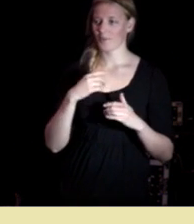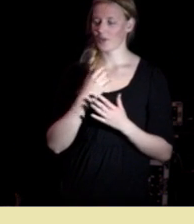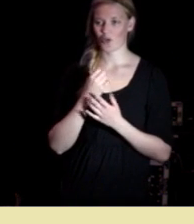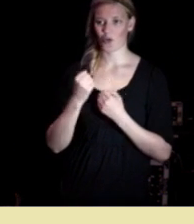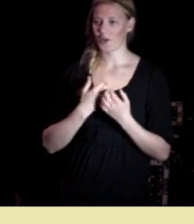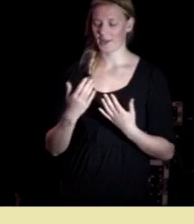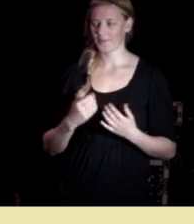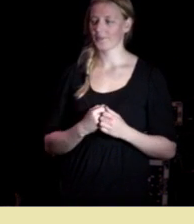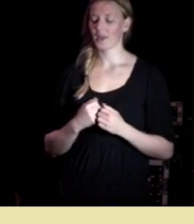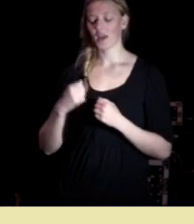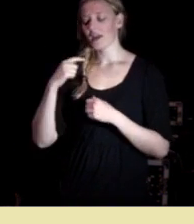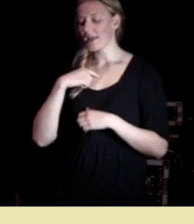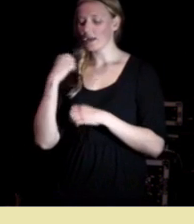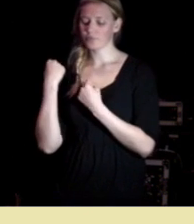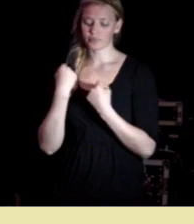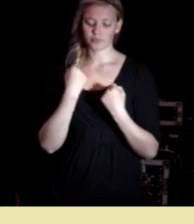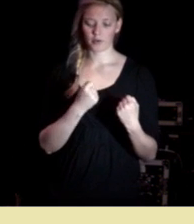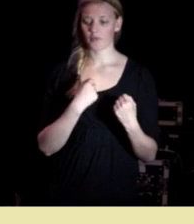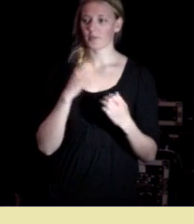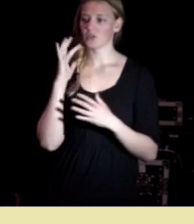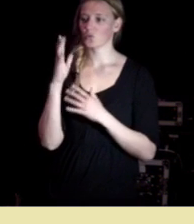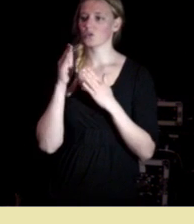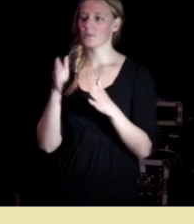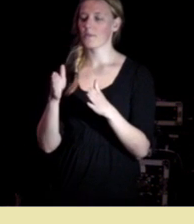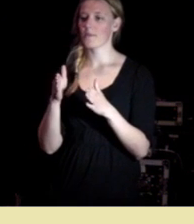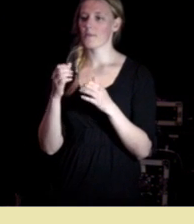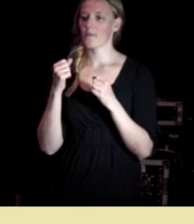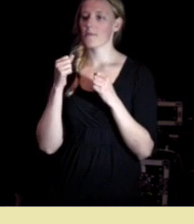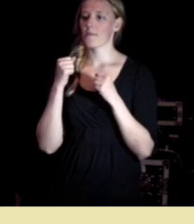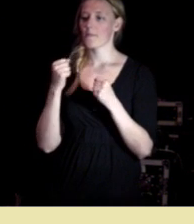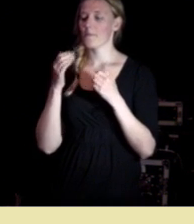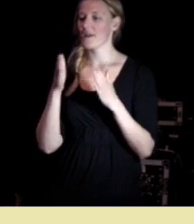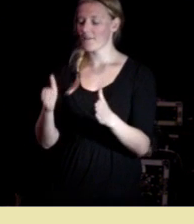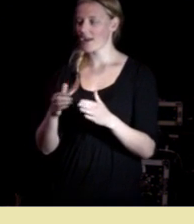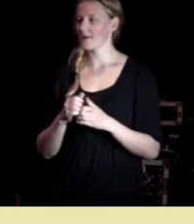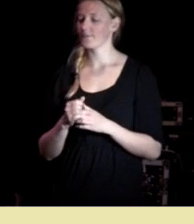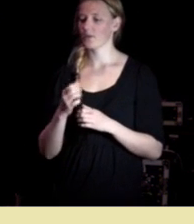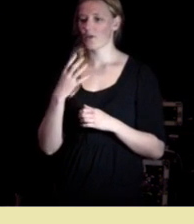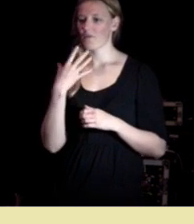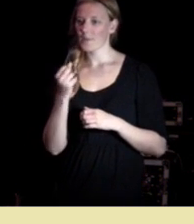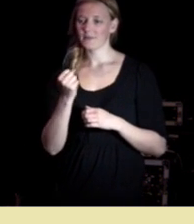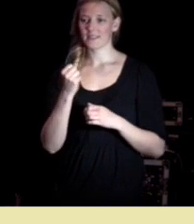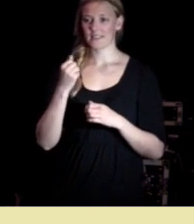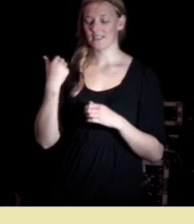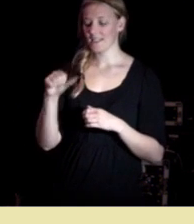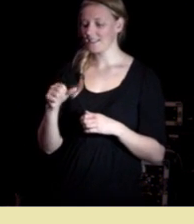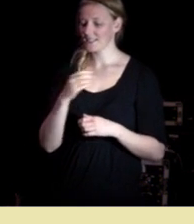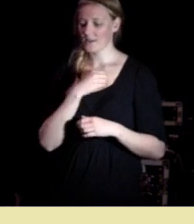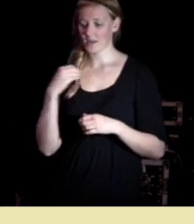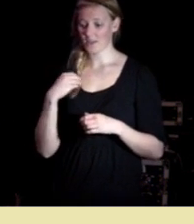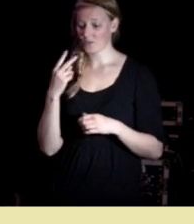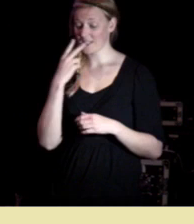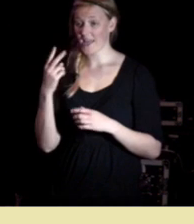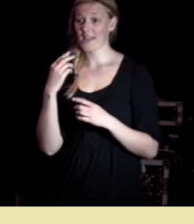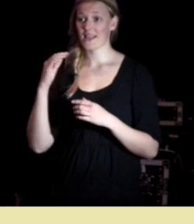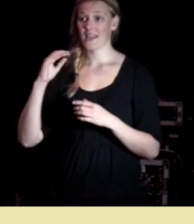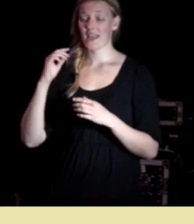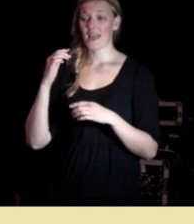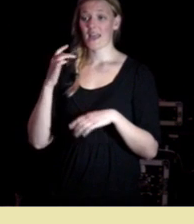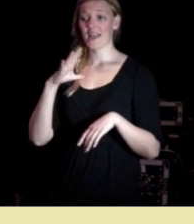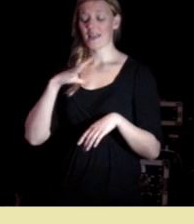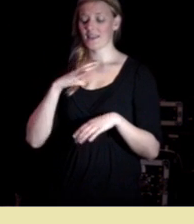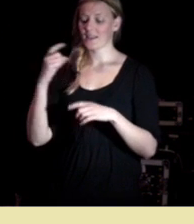jeg kjører ut fra min skogsbilvei på 50-60 meters hold kommer det en jente løpet mot meg